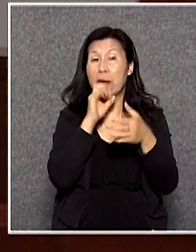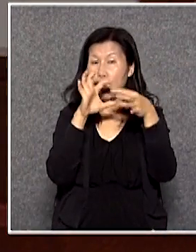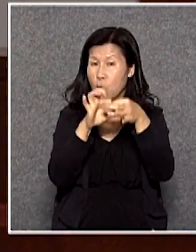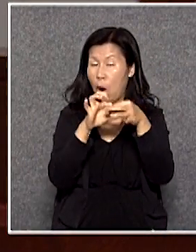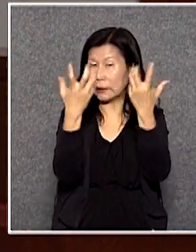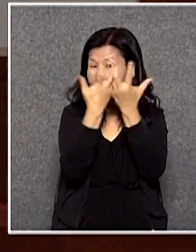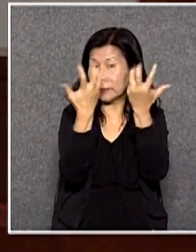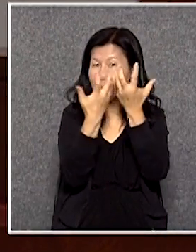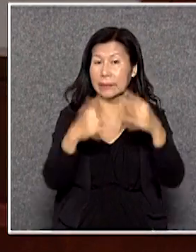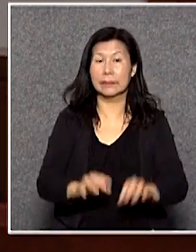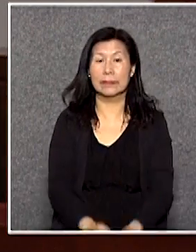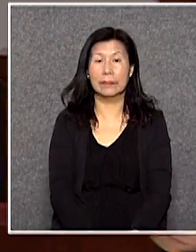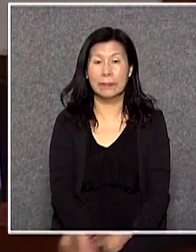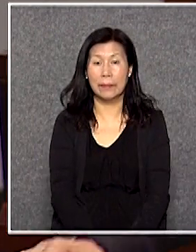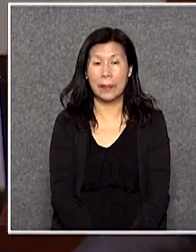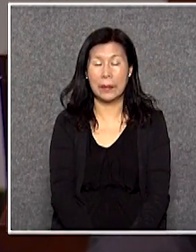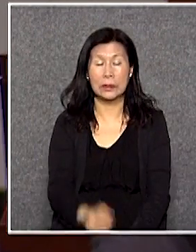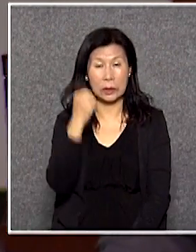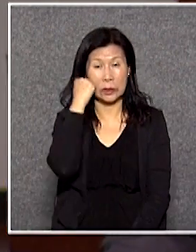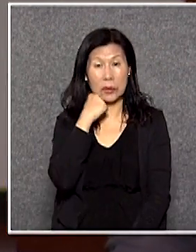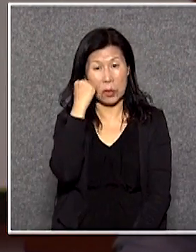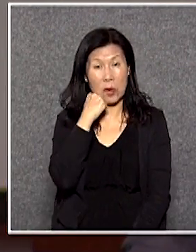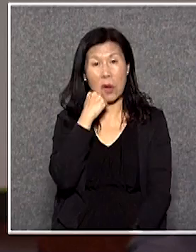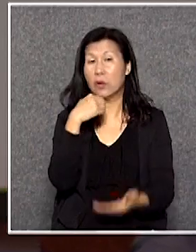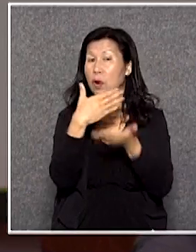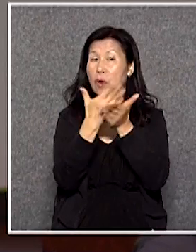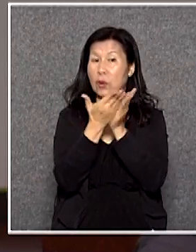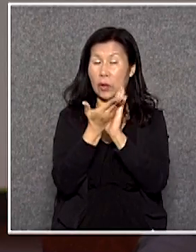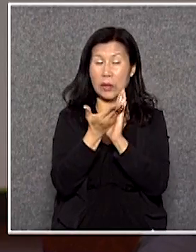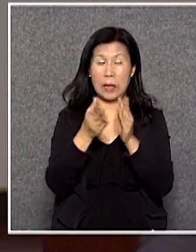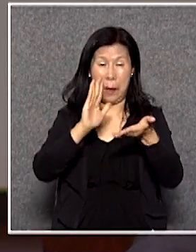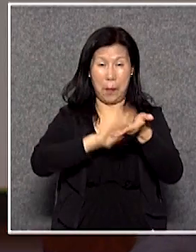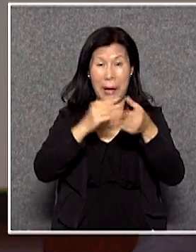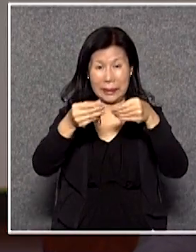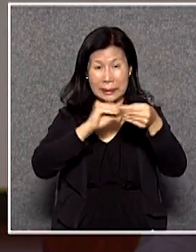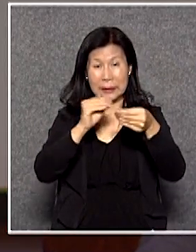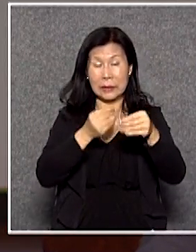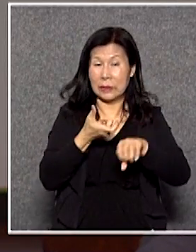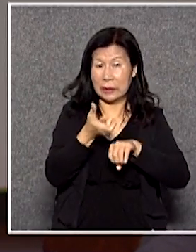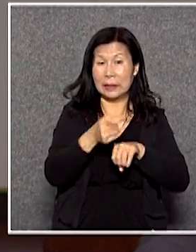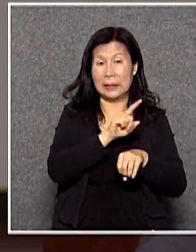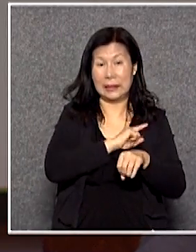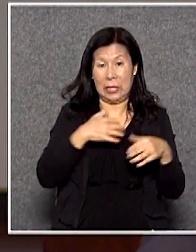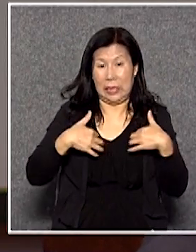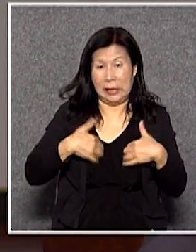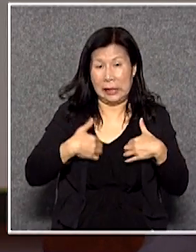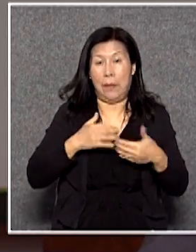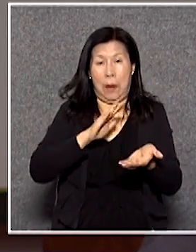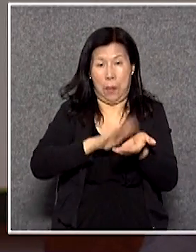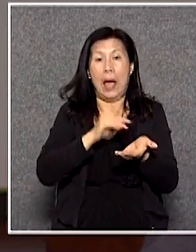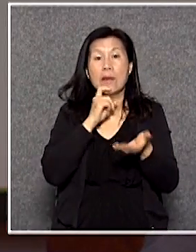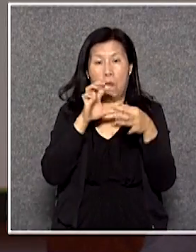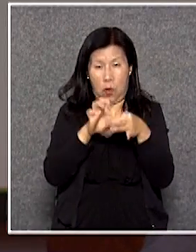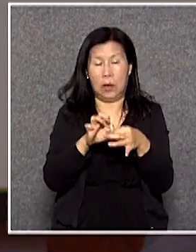很多時候長者將大部分醫療券用在支付治理急性病症的醫療費用